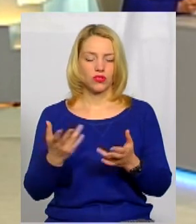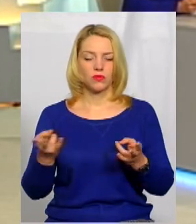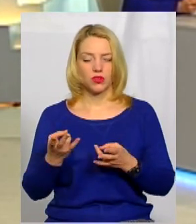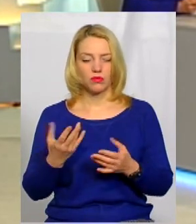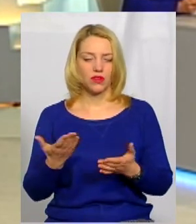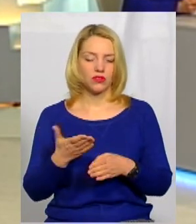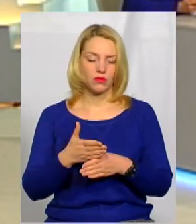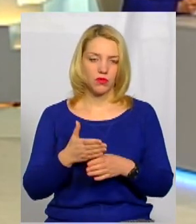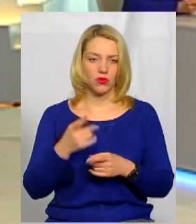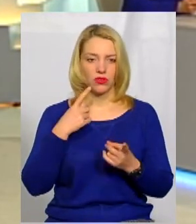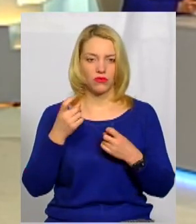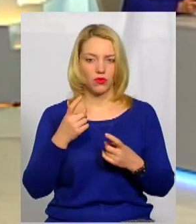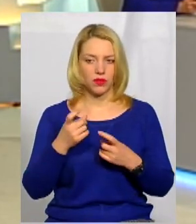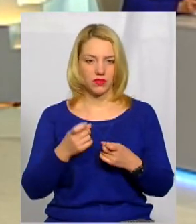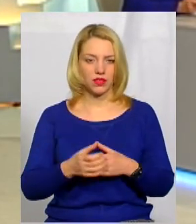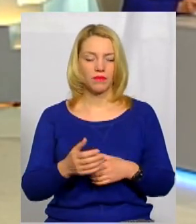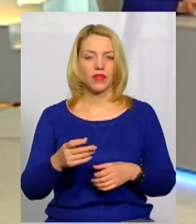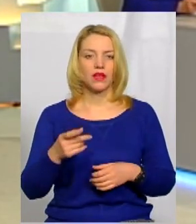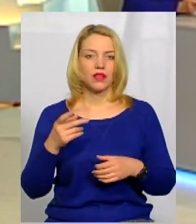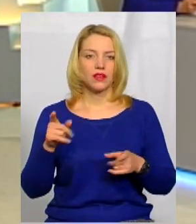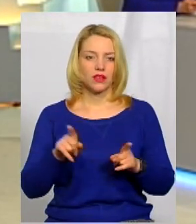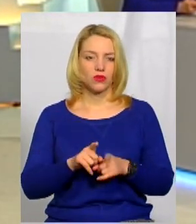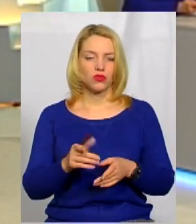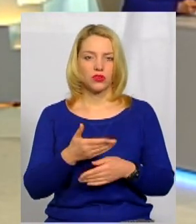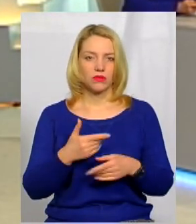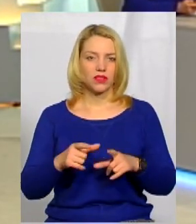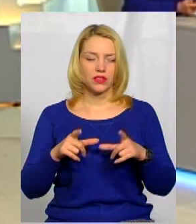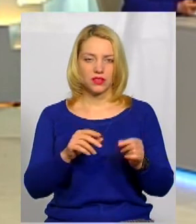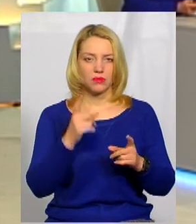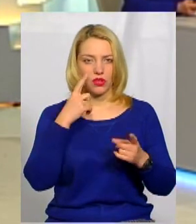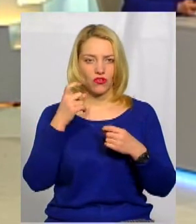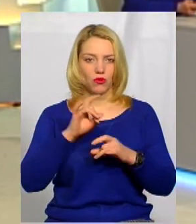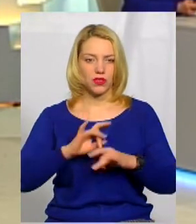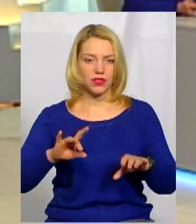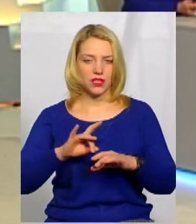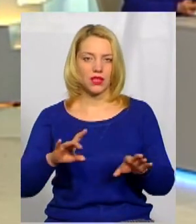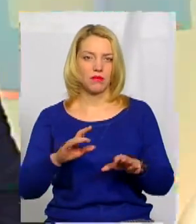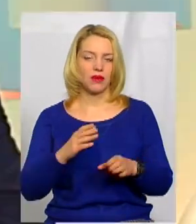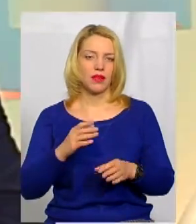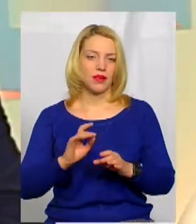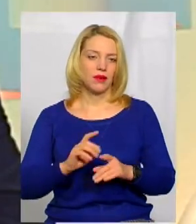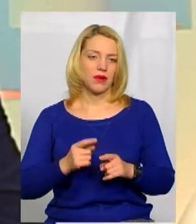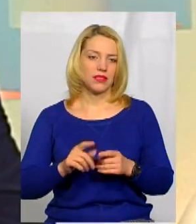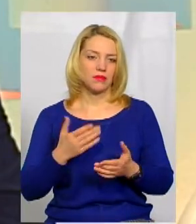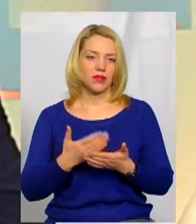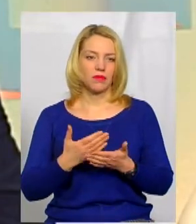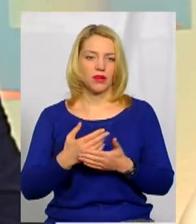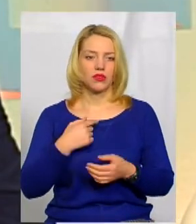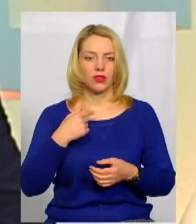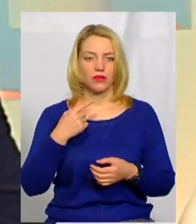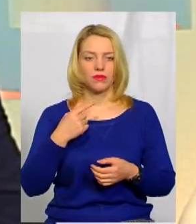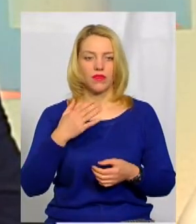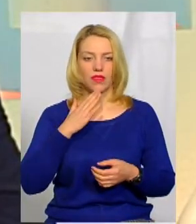інформація, завжди, будь ласка. Також ми їздимо з інформаційними бесідами. Наприклад, особисто там